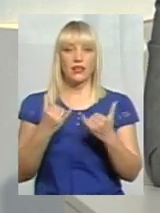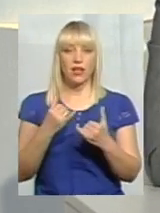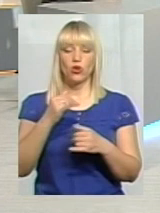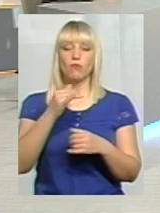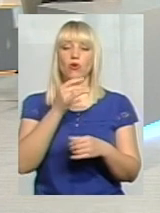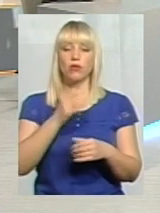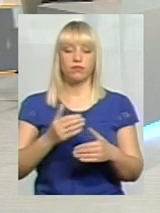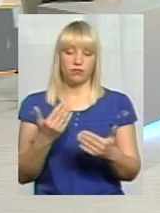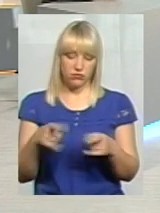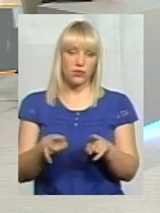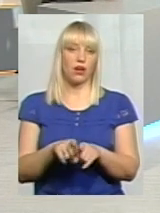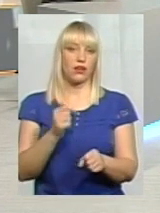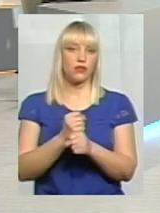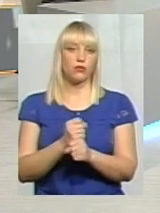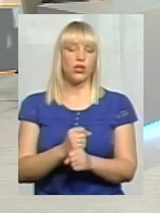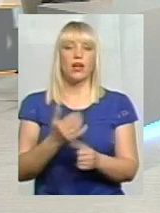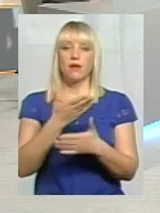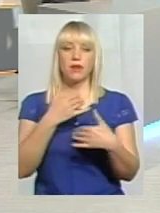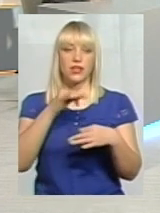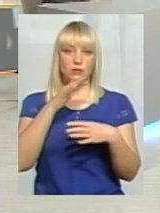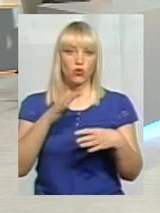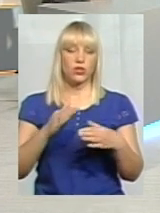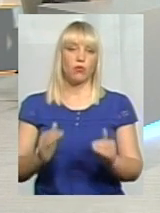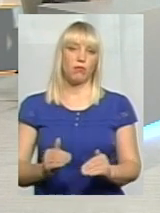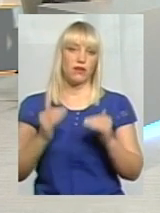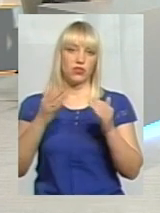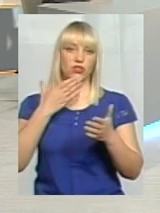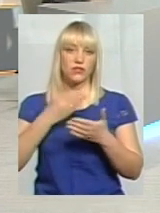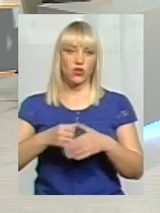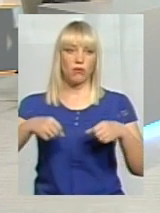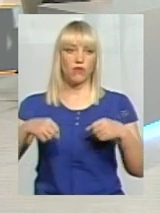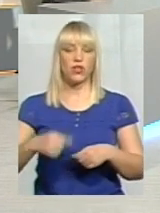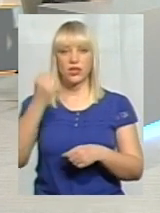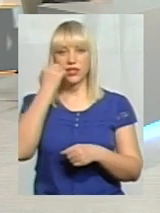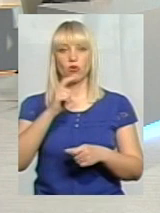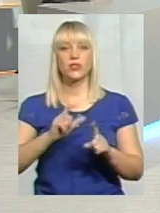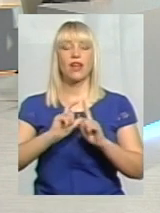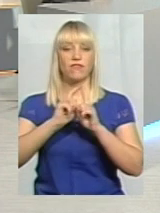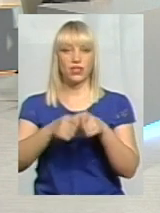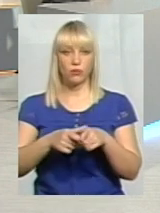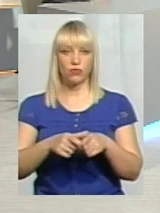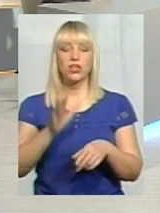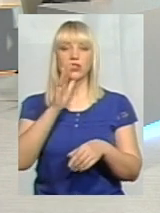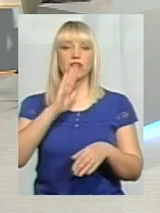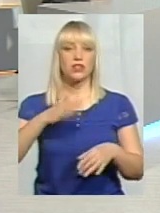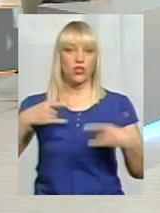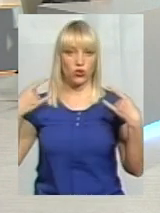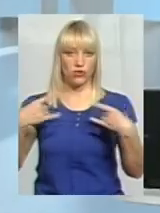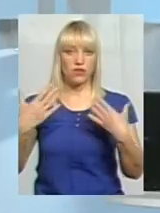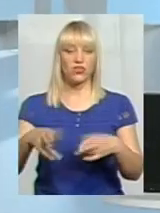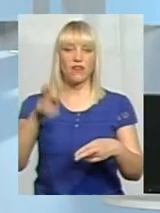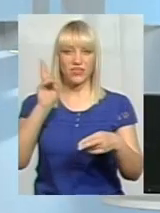наша функція ось така. І ми не можемо перевищувати свої повноваження. Я дякую вам за відповідь. Час нашого ефіру